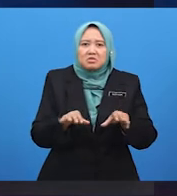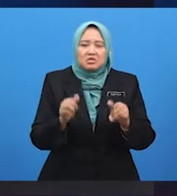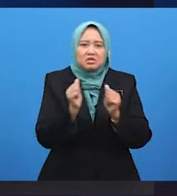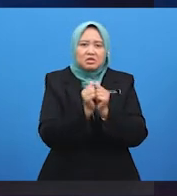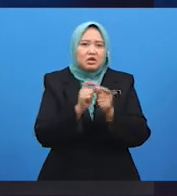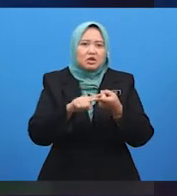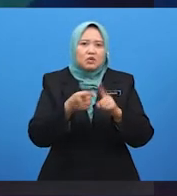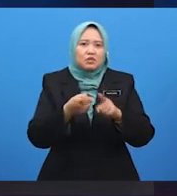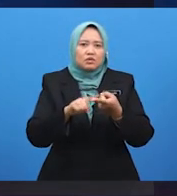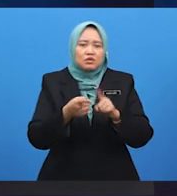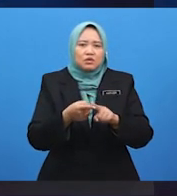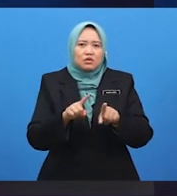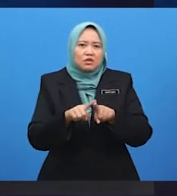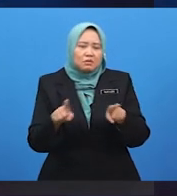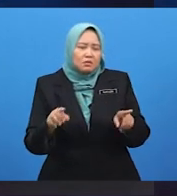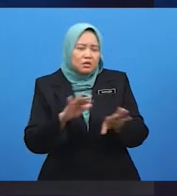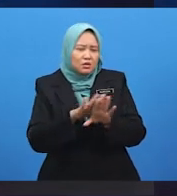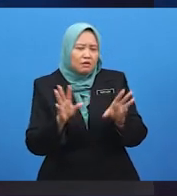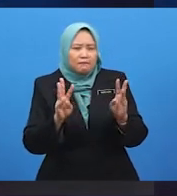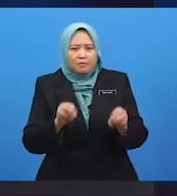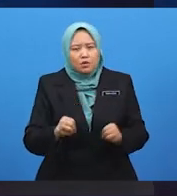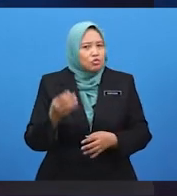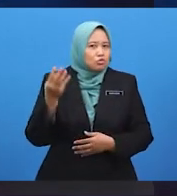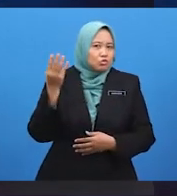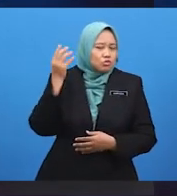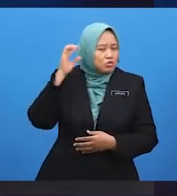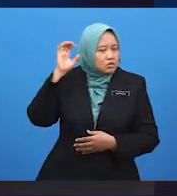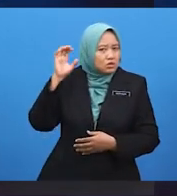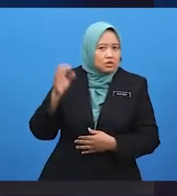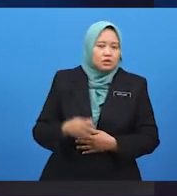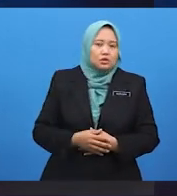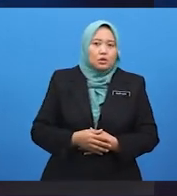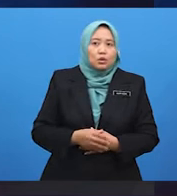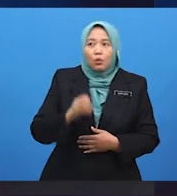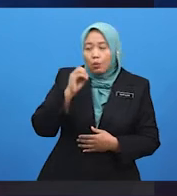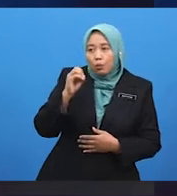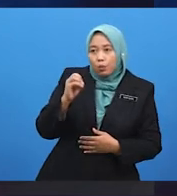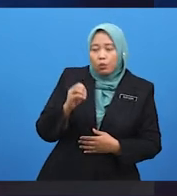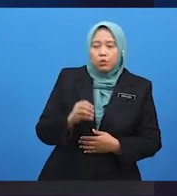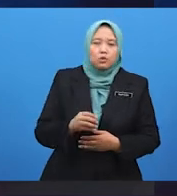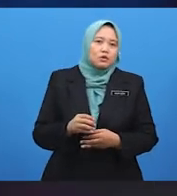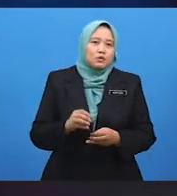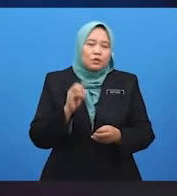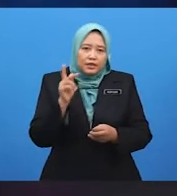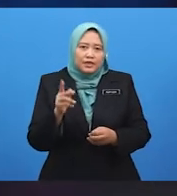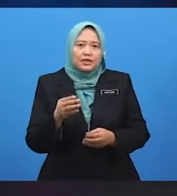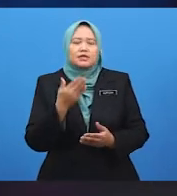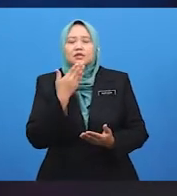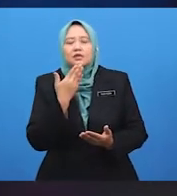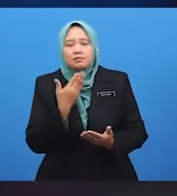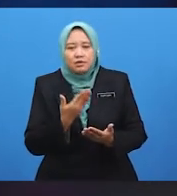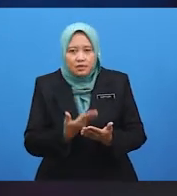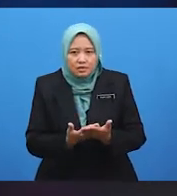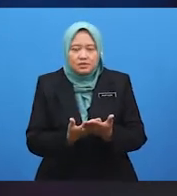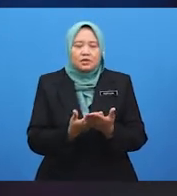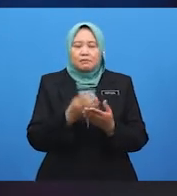tak nak dengar. Eh, betulkah? Saya akan marah dia nanti. Terima kasih, Zul. Kamu seorang yang berani